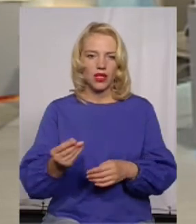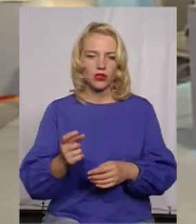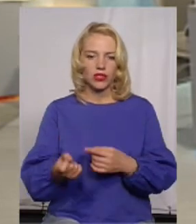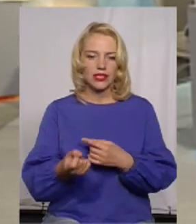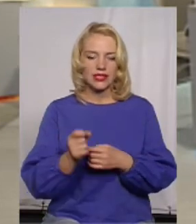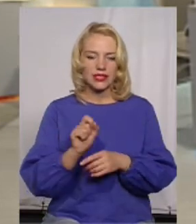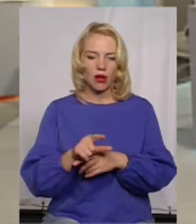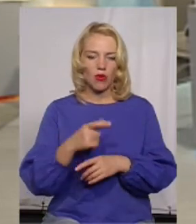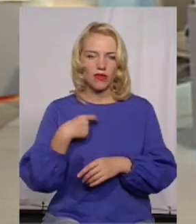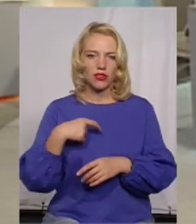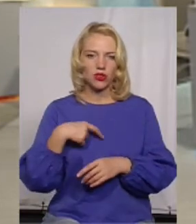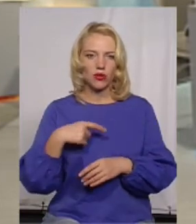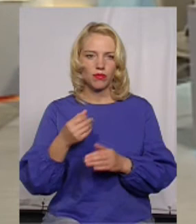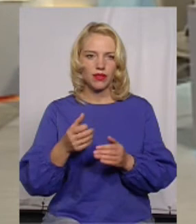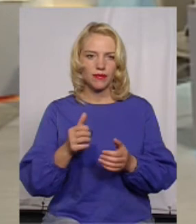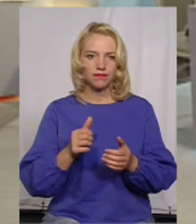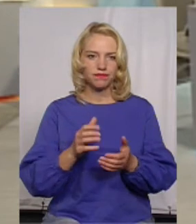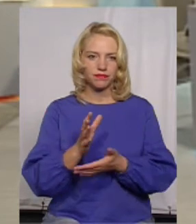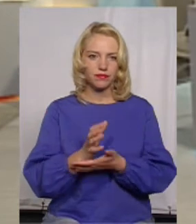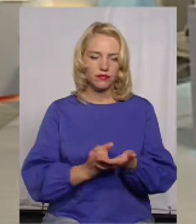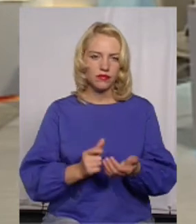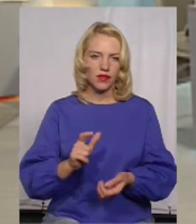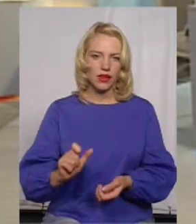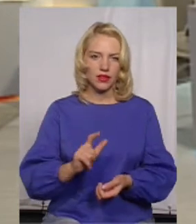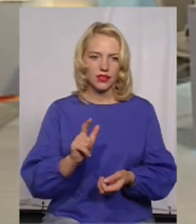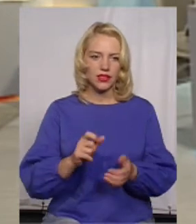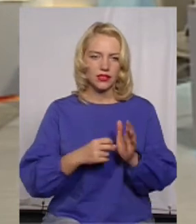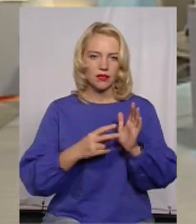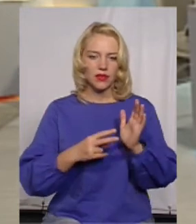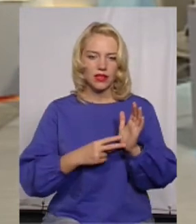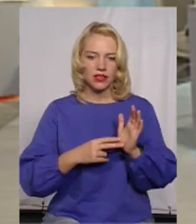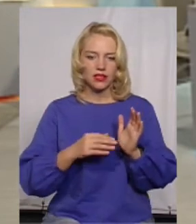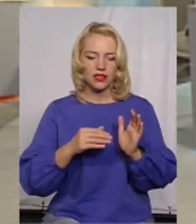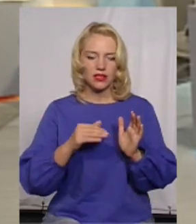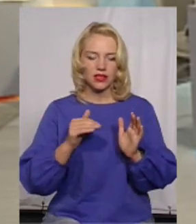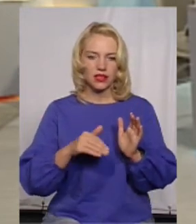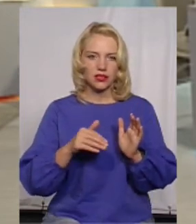собі даної опція газу. там 18 тисяч метрів кубічних, десь приблизно на 180